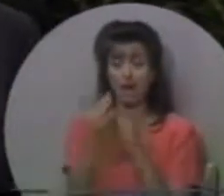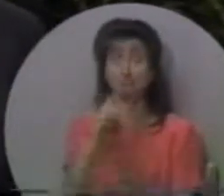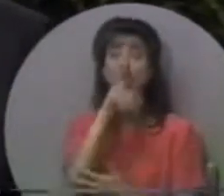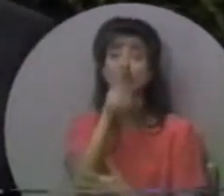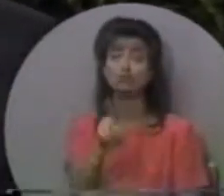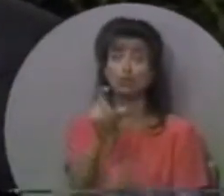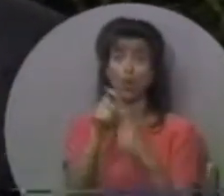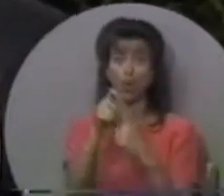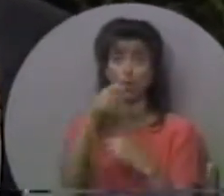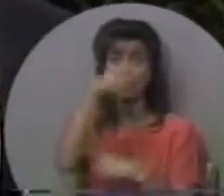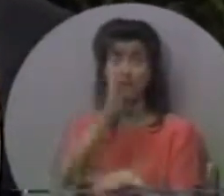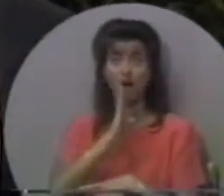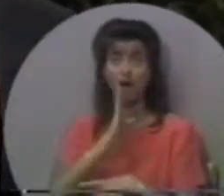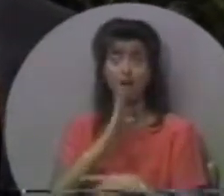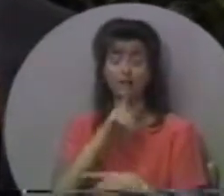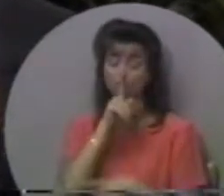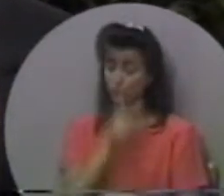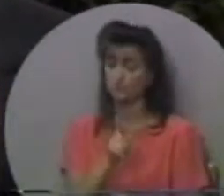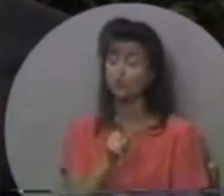Біблія є Божим Словом.